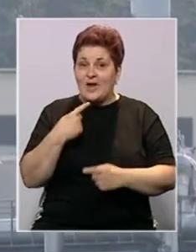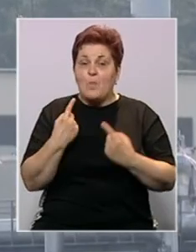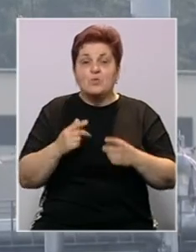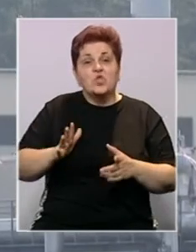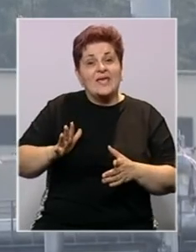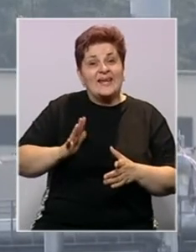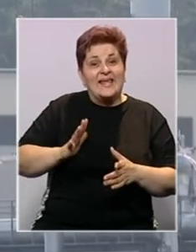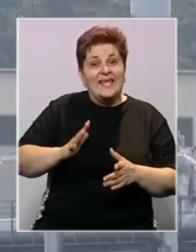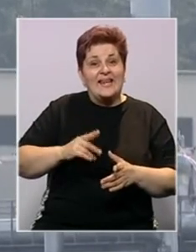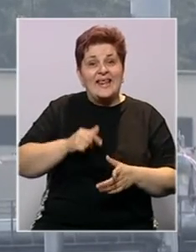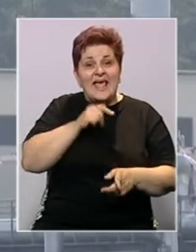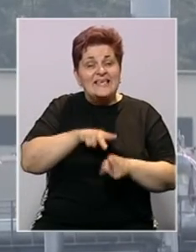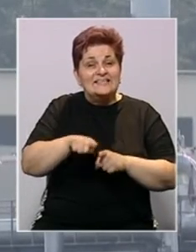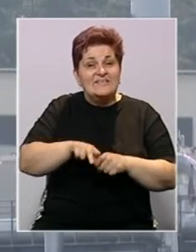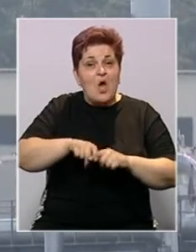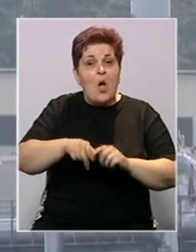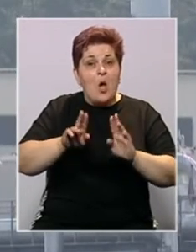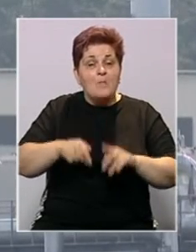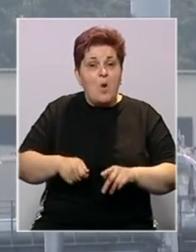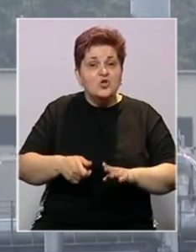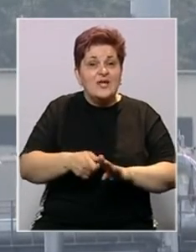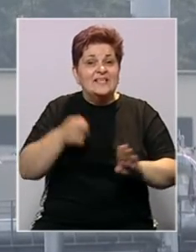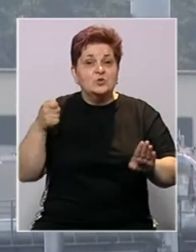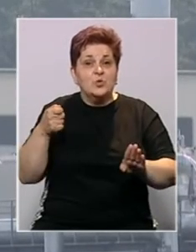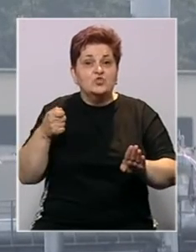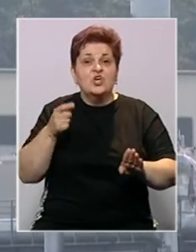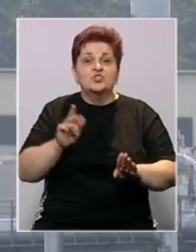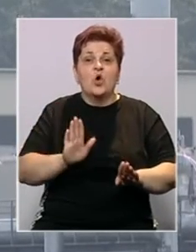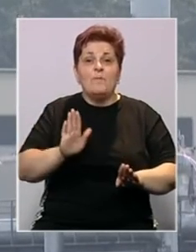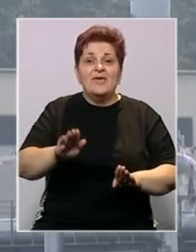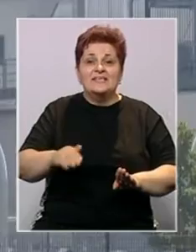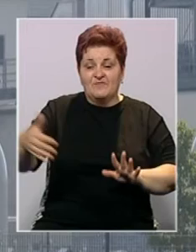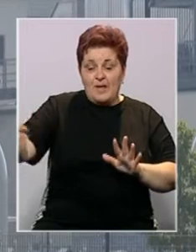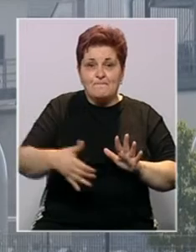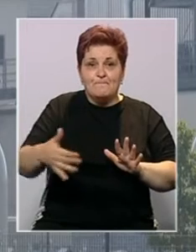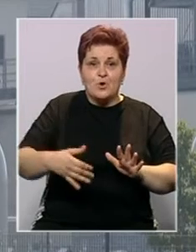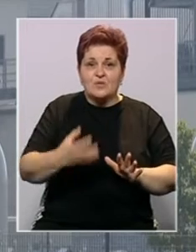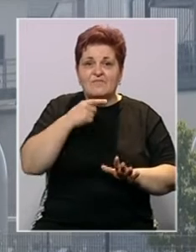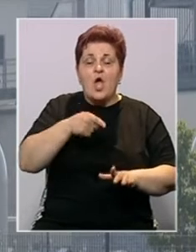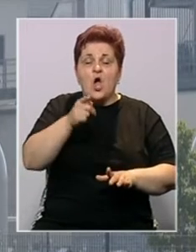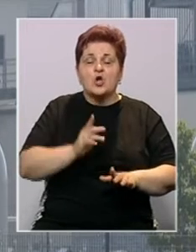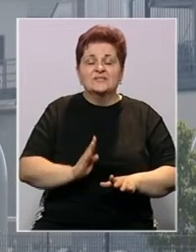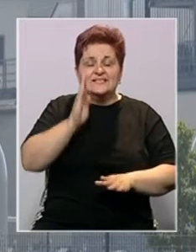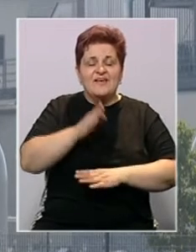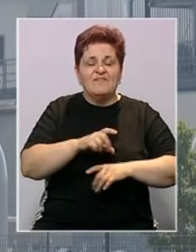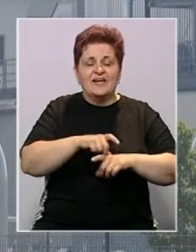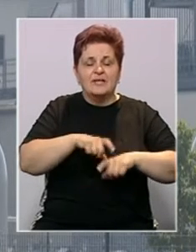da postoji rizik da se servisirana oprema možda isključi, što bi zaustavilo protogasa kroz Sjeverni tok 1.